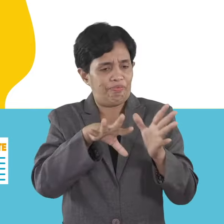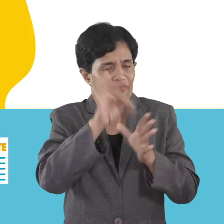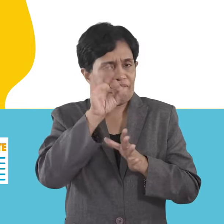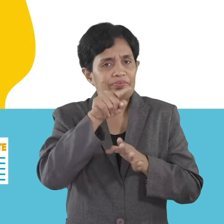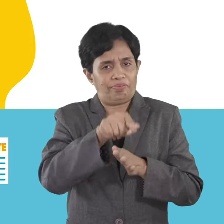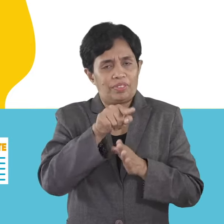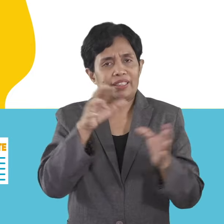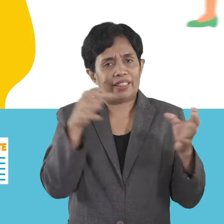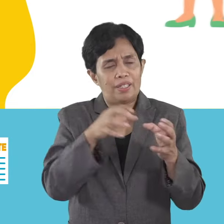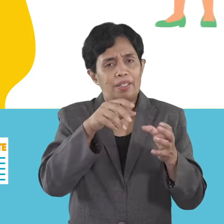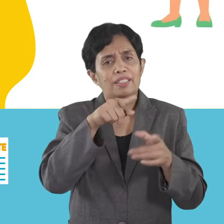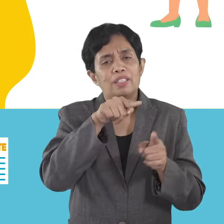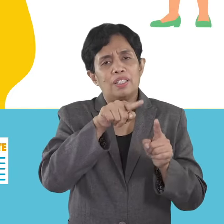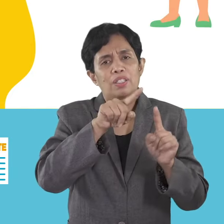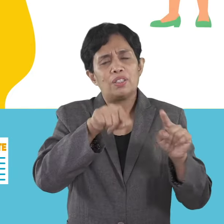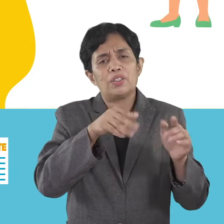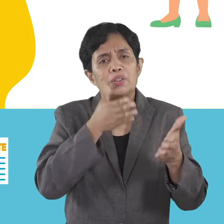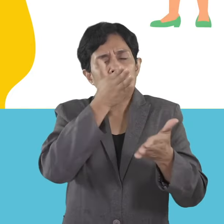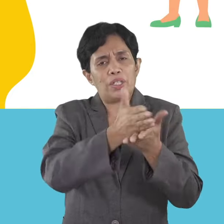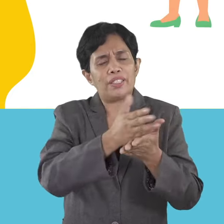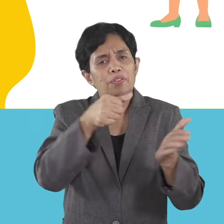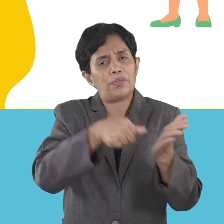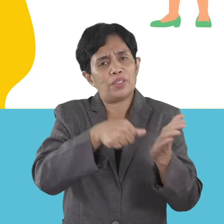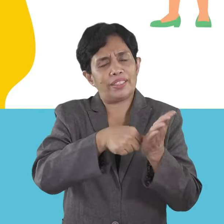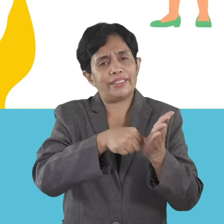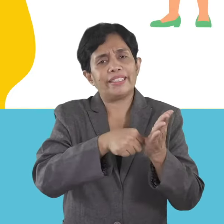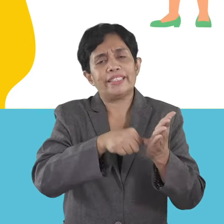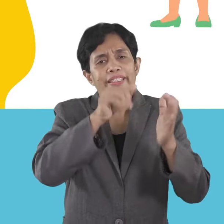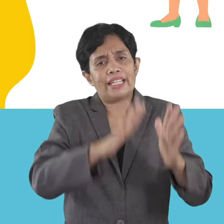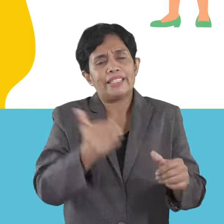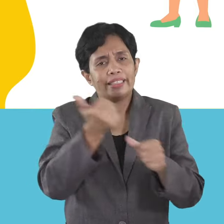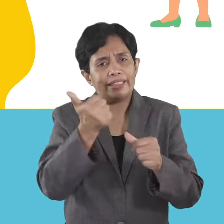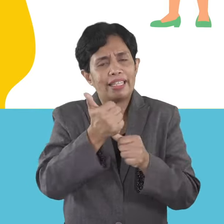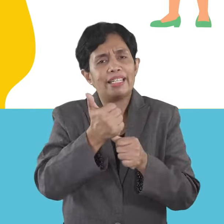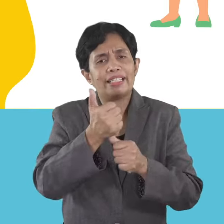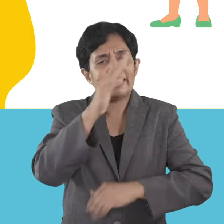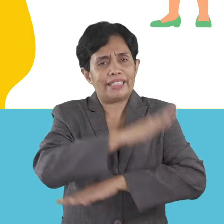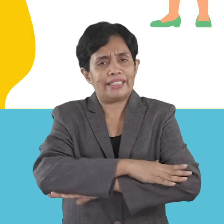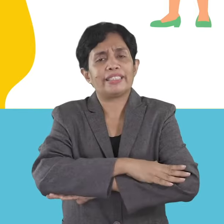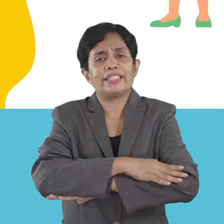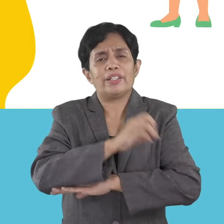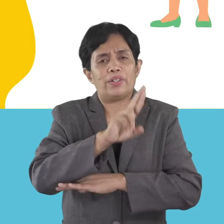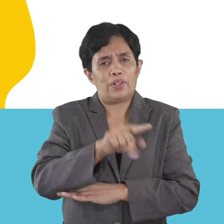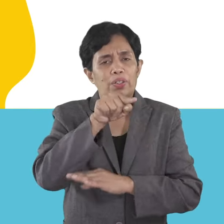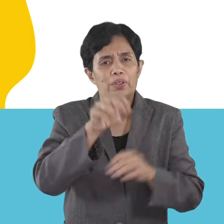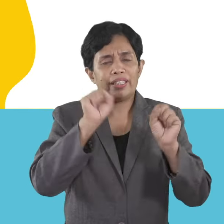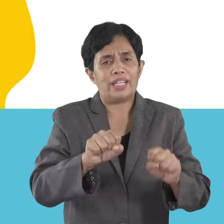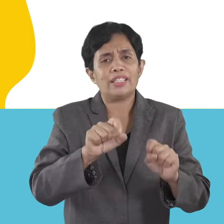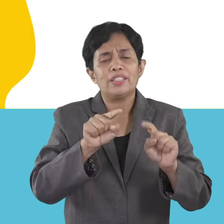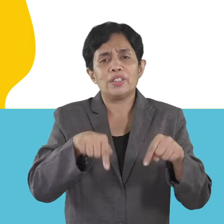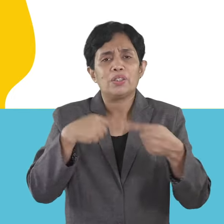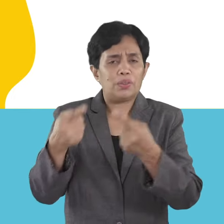pagpangita sa imong clustered precinct, ang pag-adto sa Voters Assistance Desk o VAD sa adlaw sa